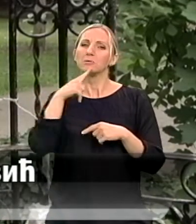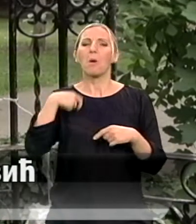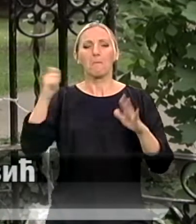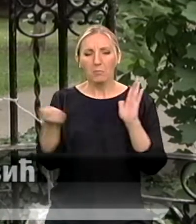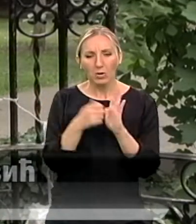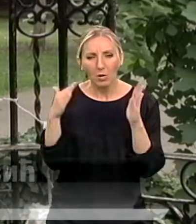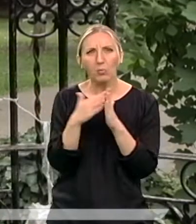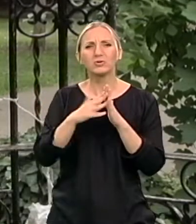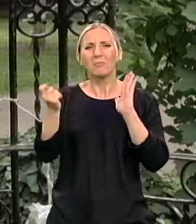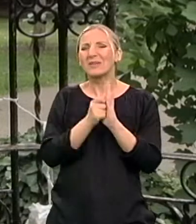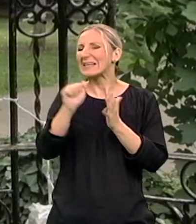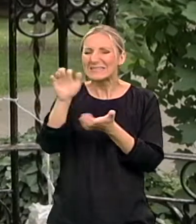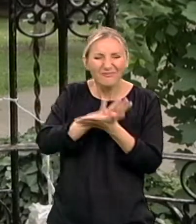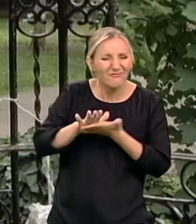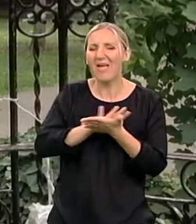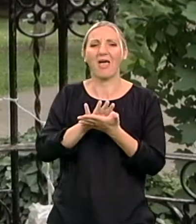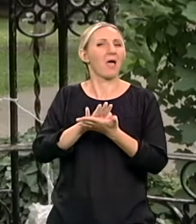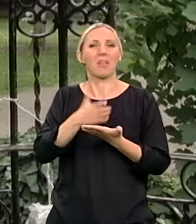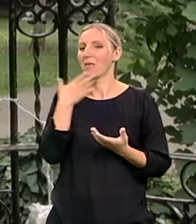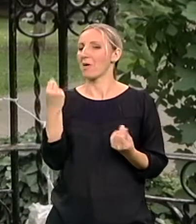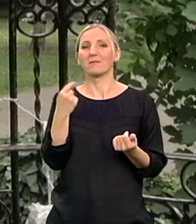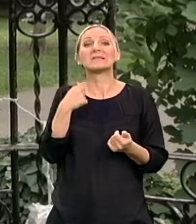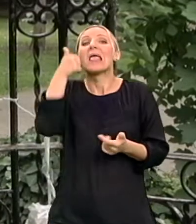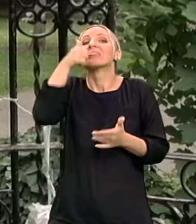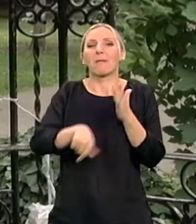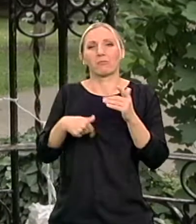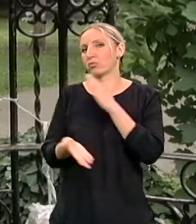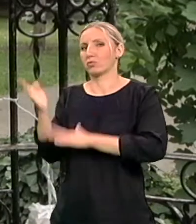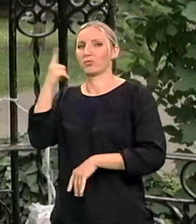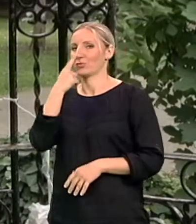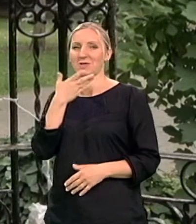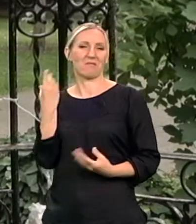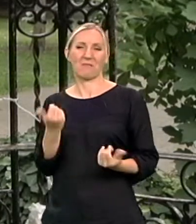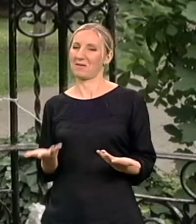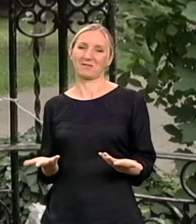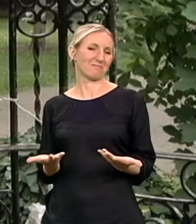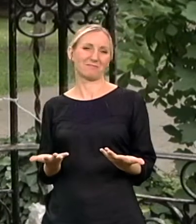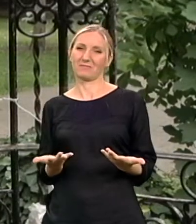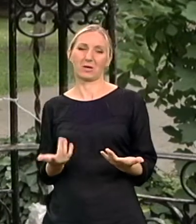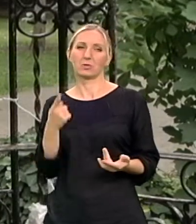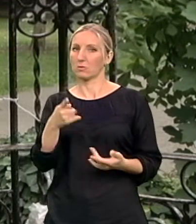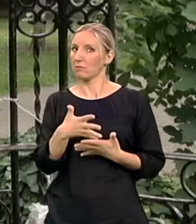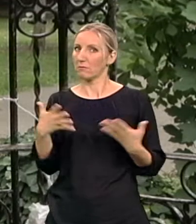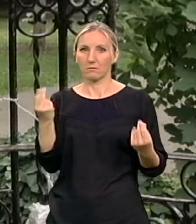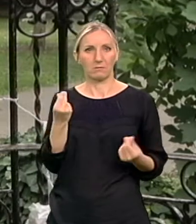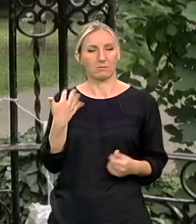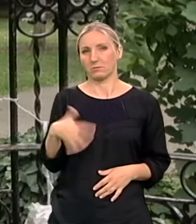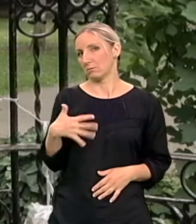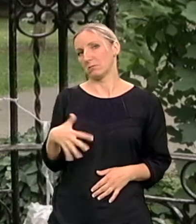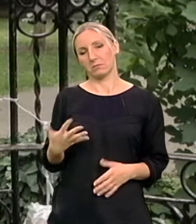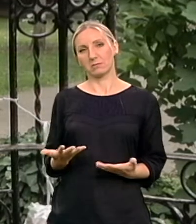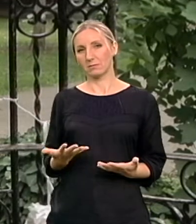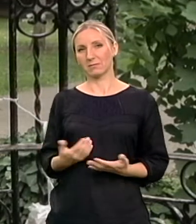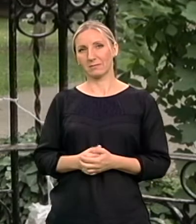živjeli i sve, ne bi imali naopce ni jednom da ja odem tamo. Tako da, prosto su to jako velike cifre naučene.